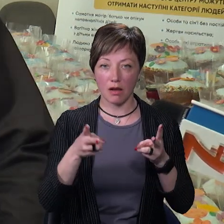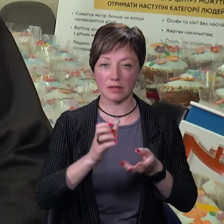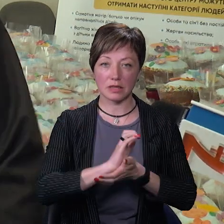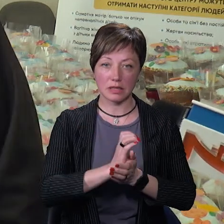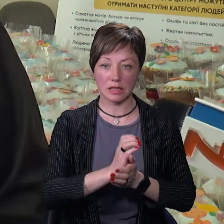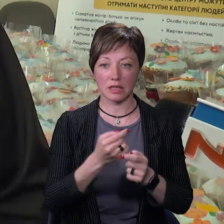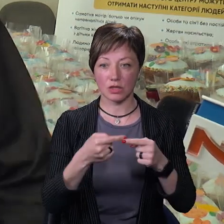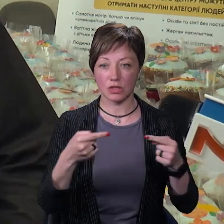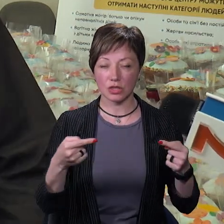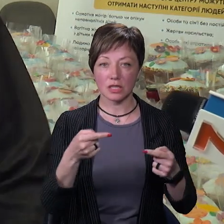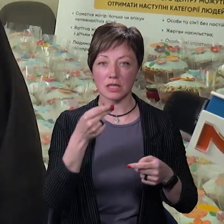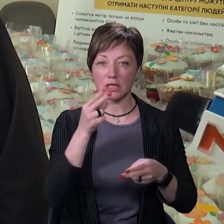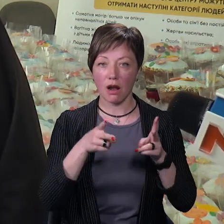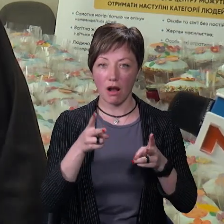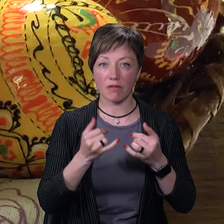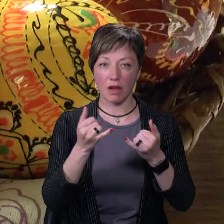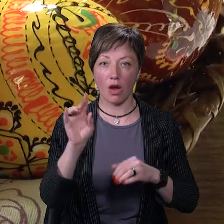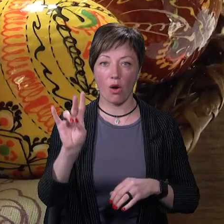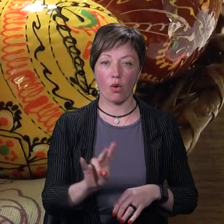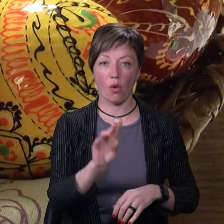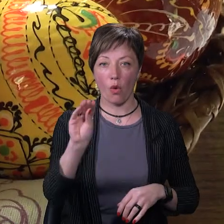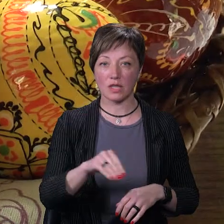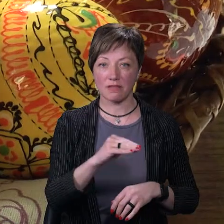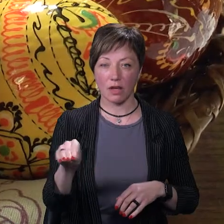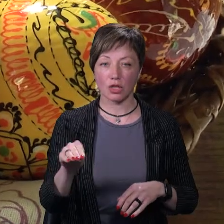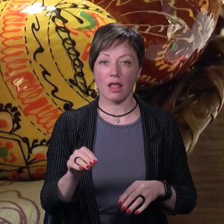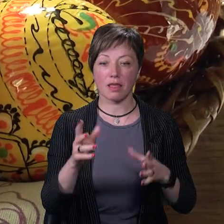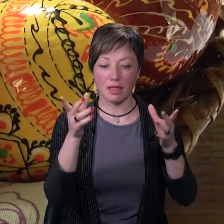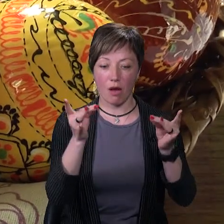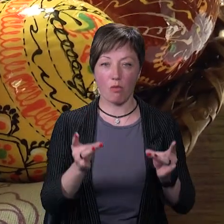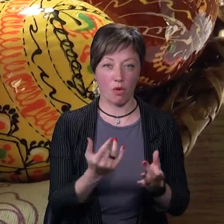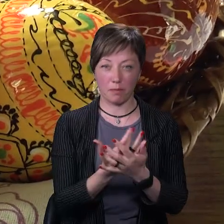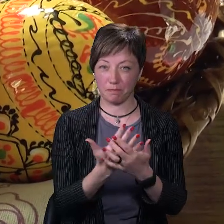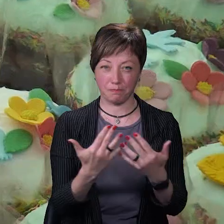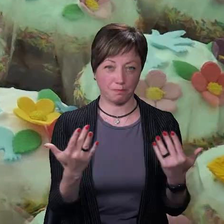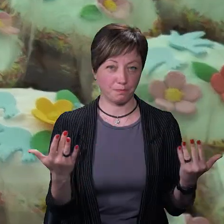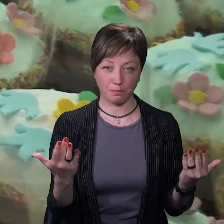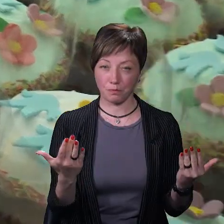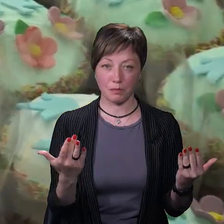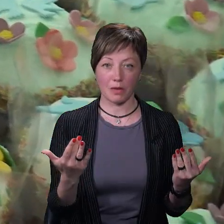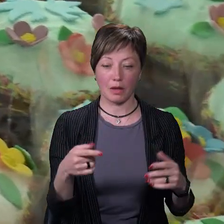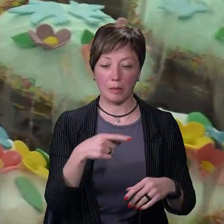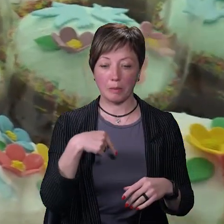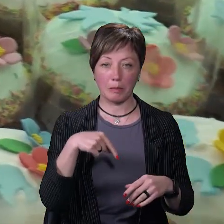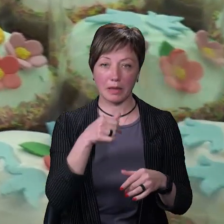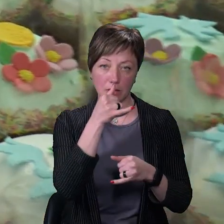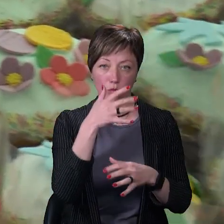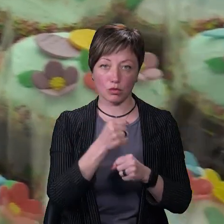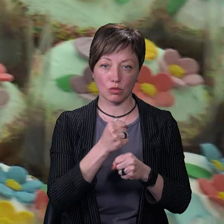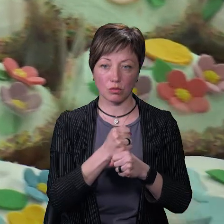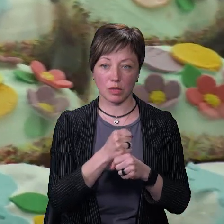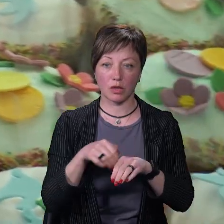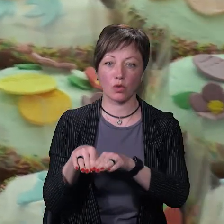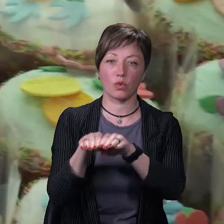для освячення. Набори різняться між собою. Ми не змогли зробити